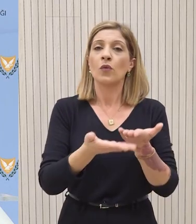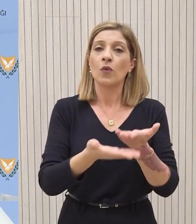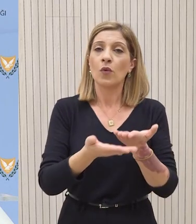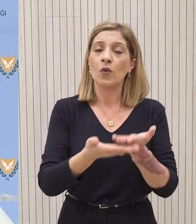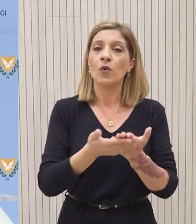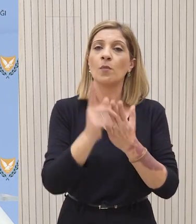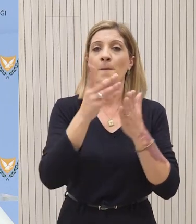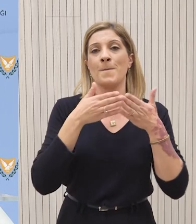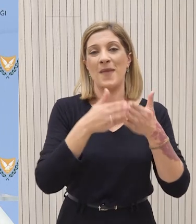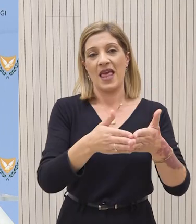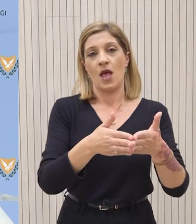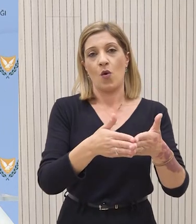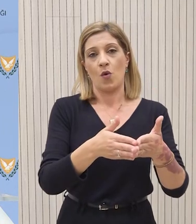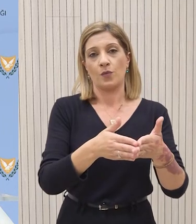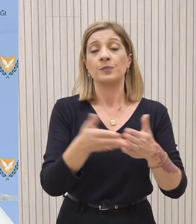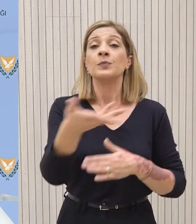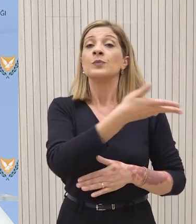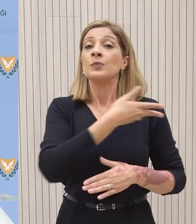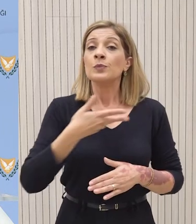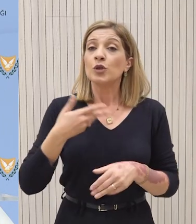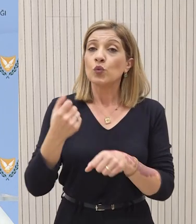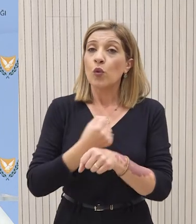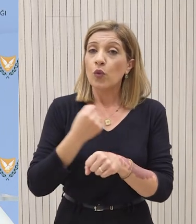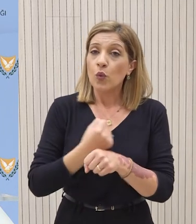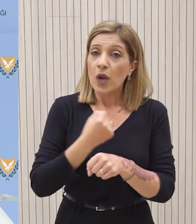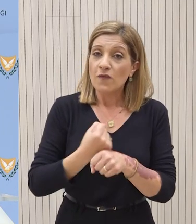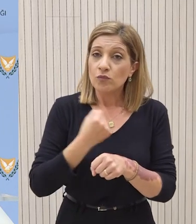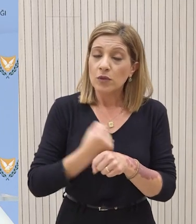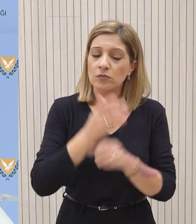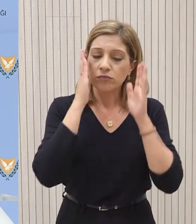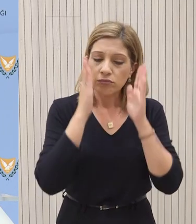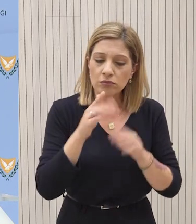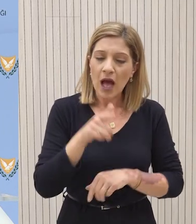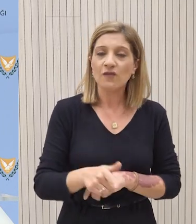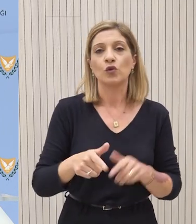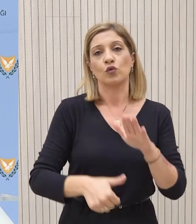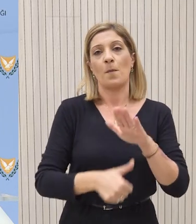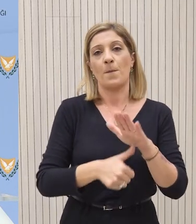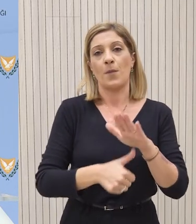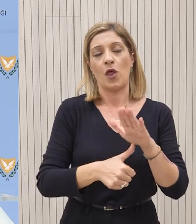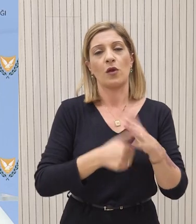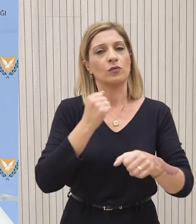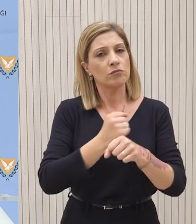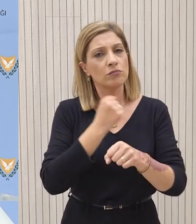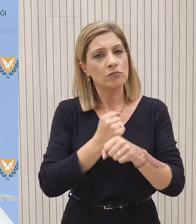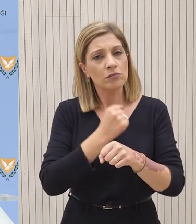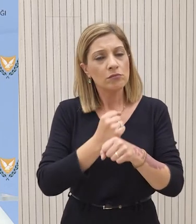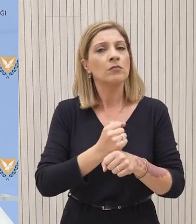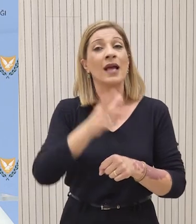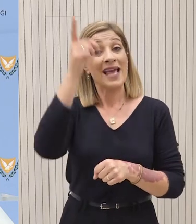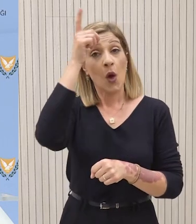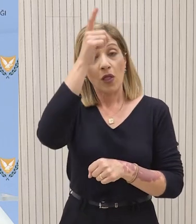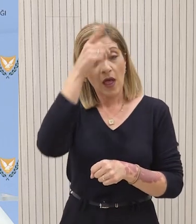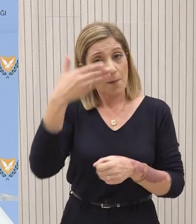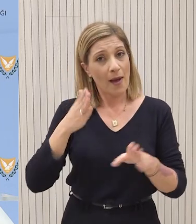στιγμής ένα πλοίο. Εμείς εργαζόμαστε, είναι σχετικές και επισκέψεις του πρόεδρου της Δημοκρατίας χθες τόσο στην Αίγυπτ, τόσο και στην Ιορδανία,